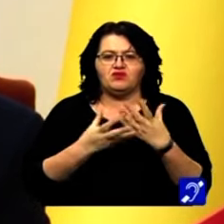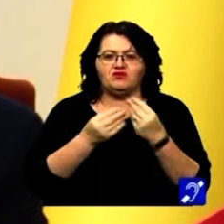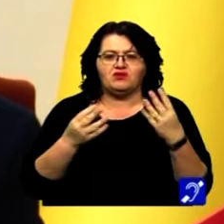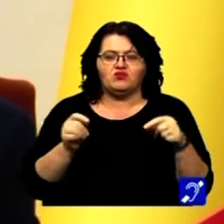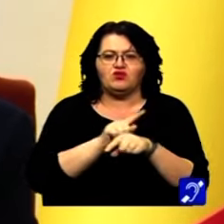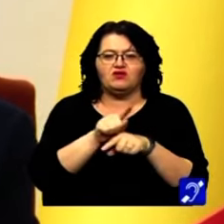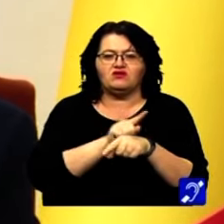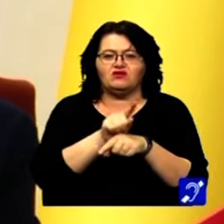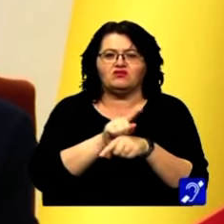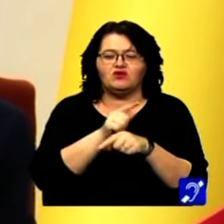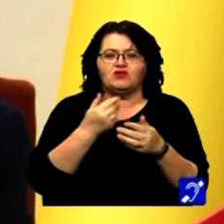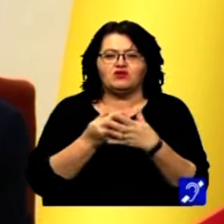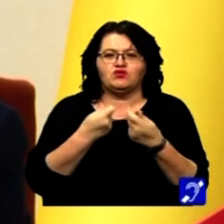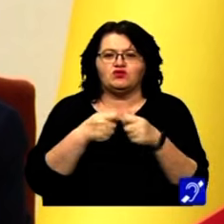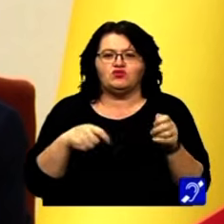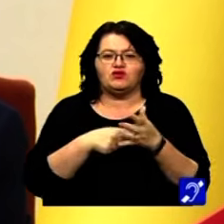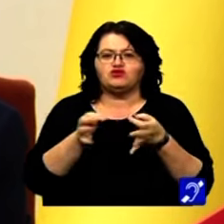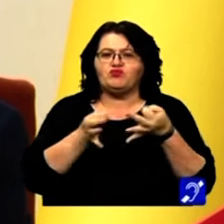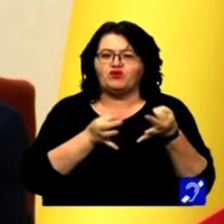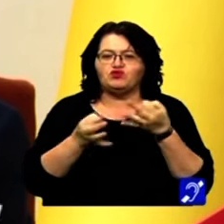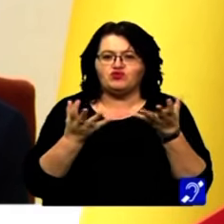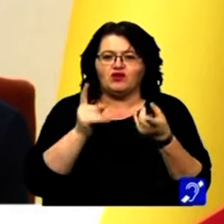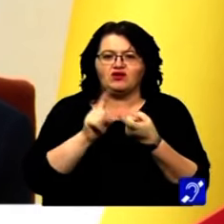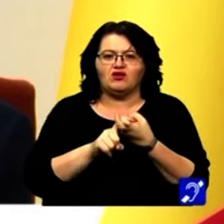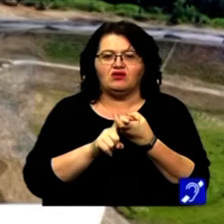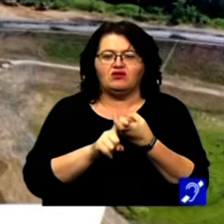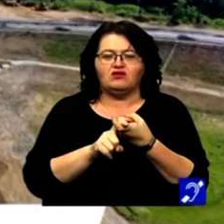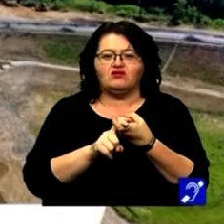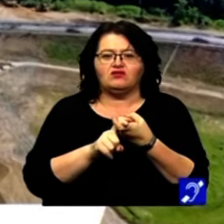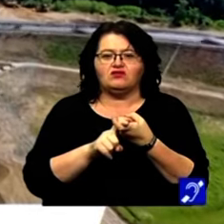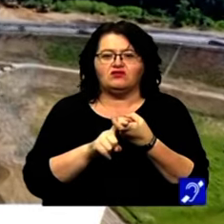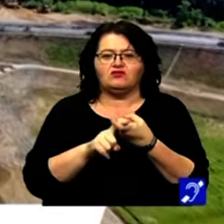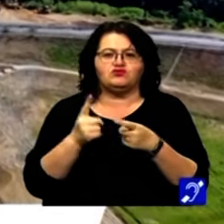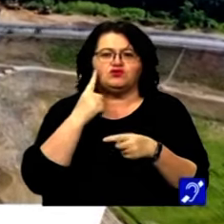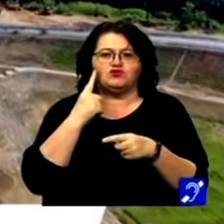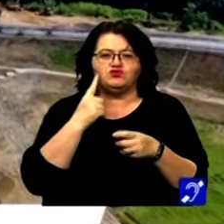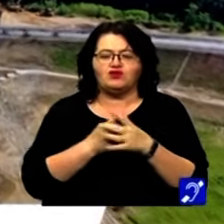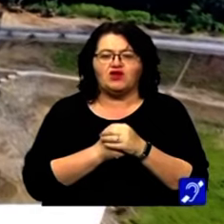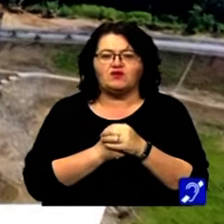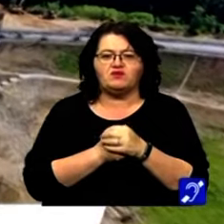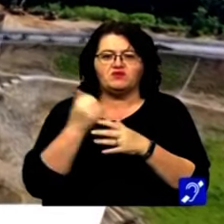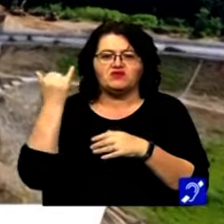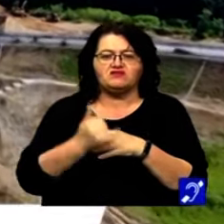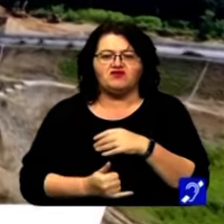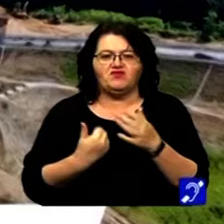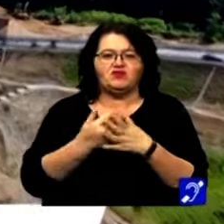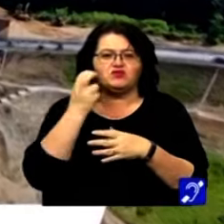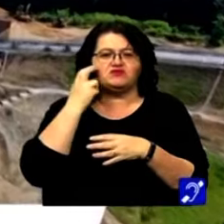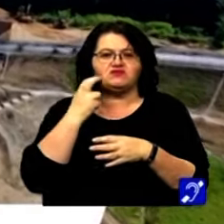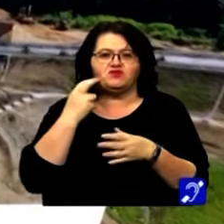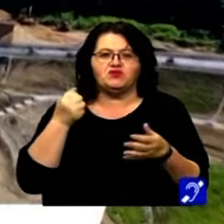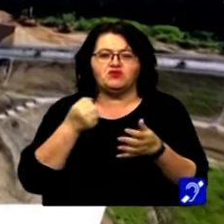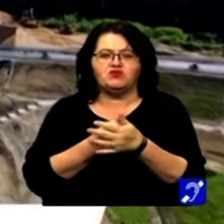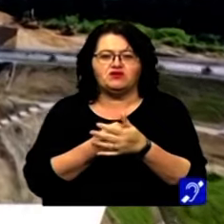timp pe toate aceste proceduri care țin de mediu. Ceea ce e o rușine. Să vidă dinspre Sibiu și să